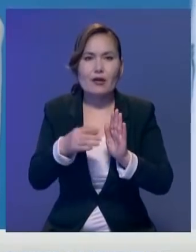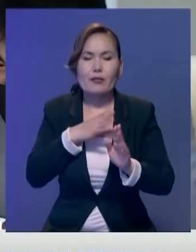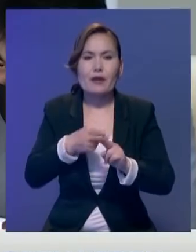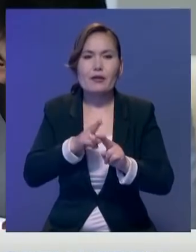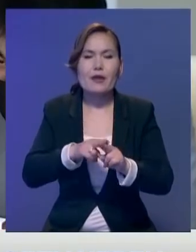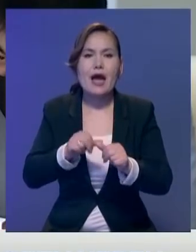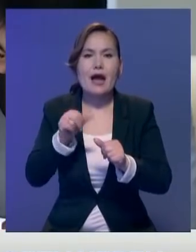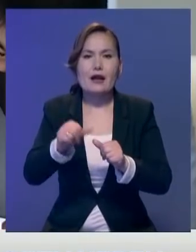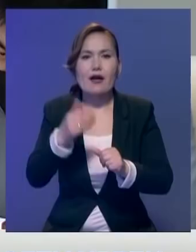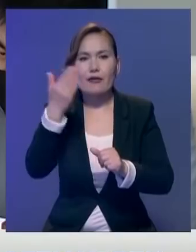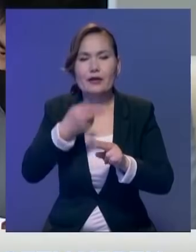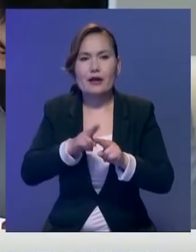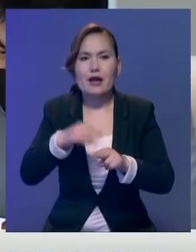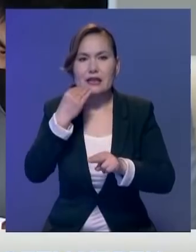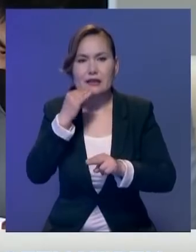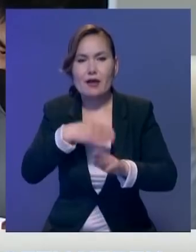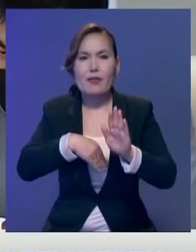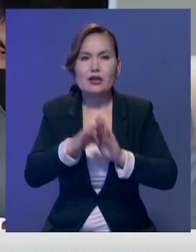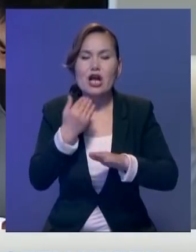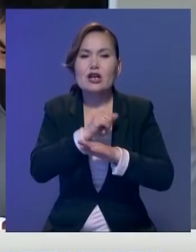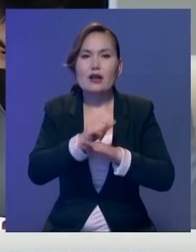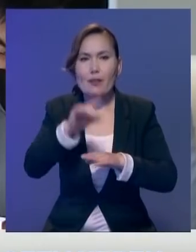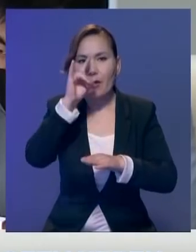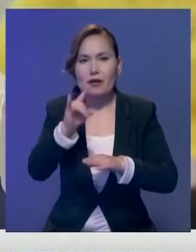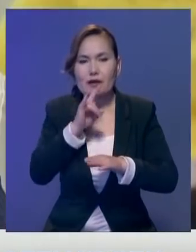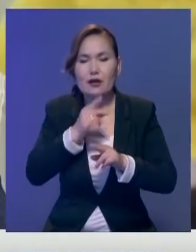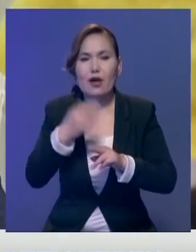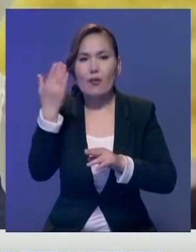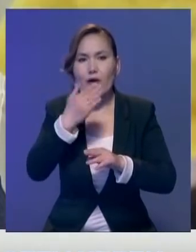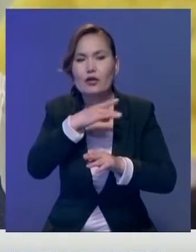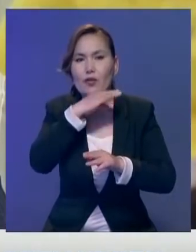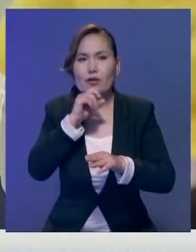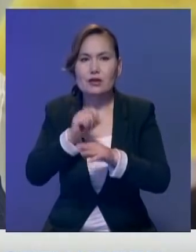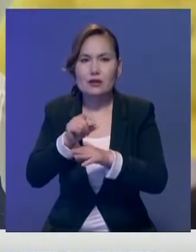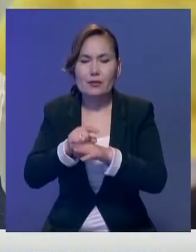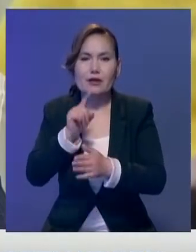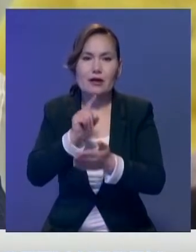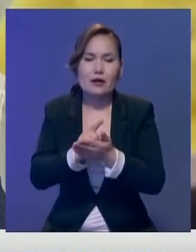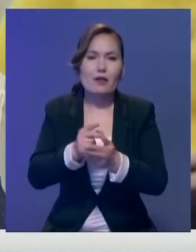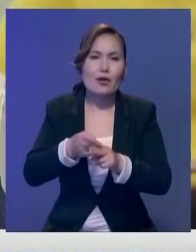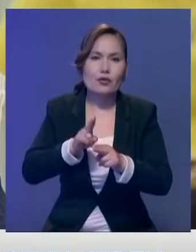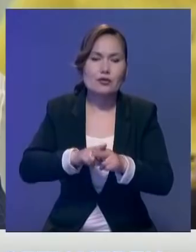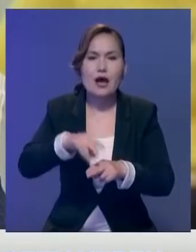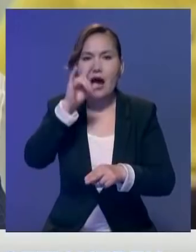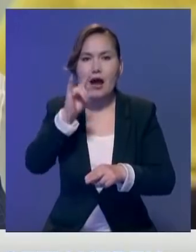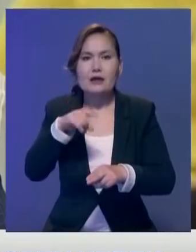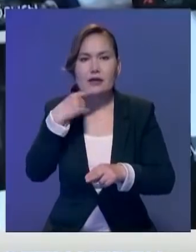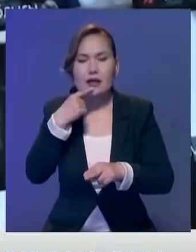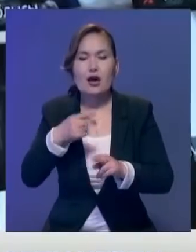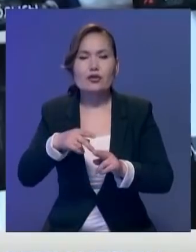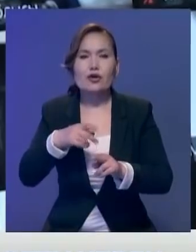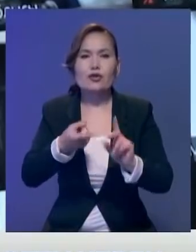фильмдердің көркемдік сапасы, шетелдік және отандық туындыларға деген сұраныс арасындағы алшақтық Қазақ тіліне